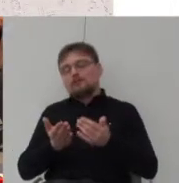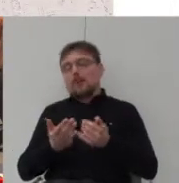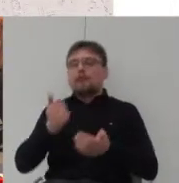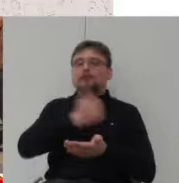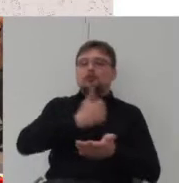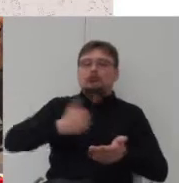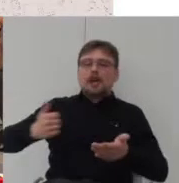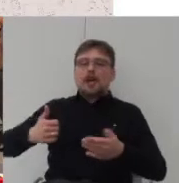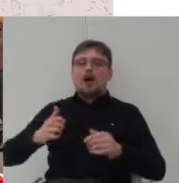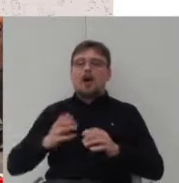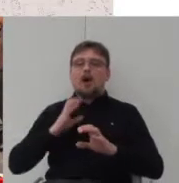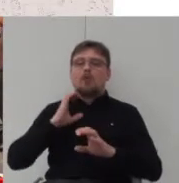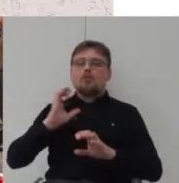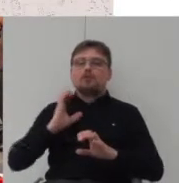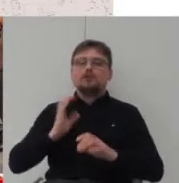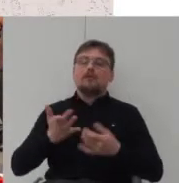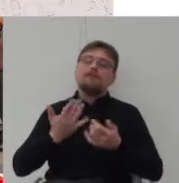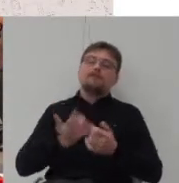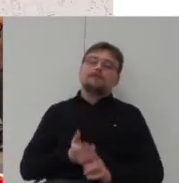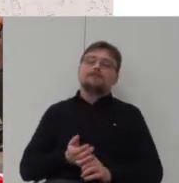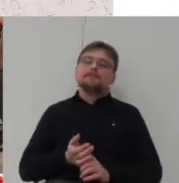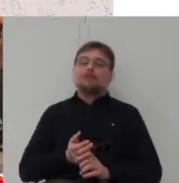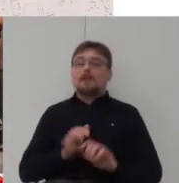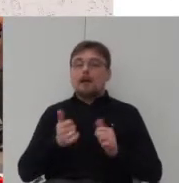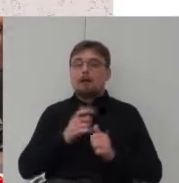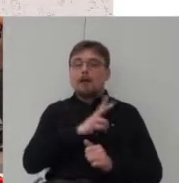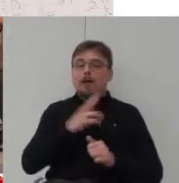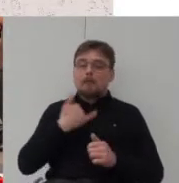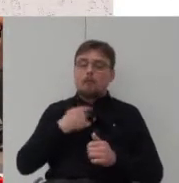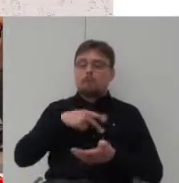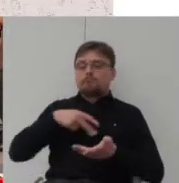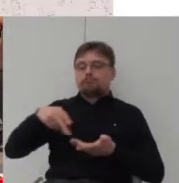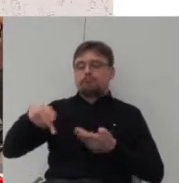odległości, aby umożliwić odpowiednie dojście.